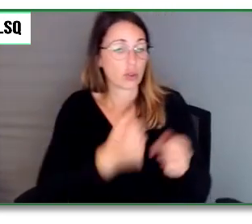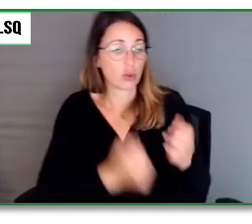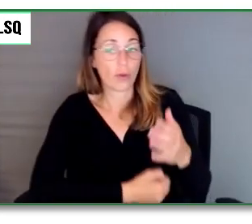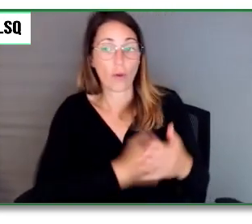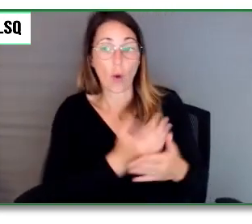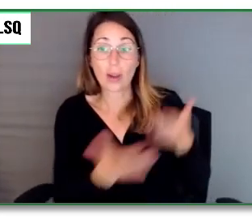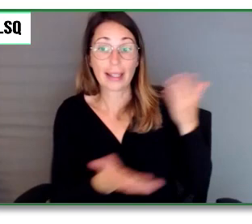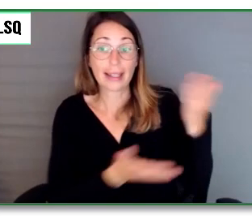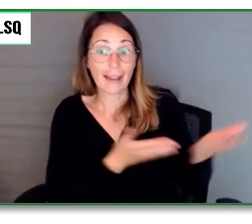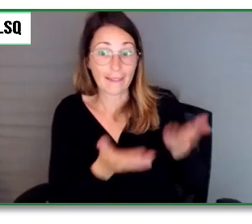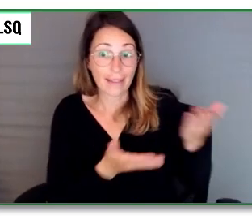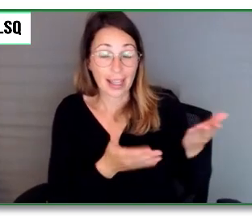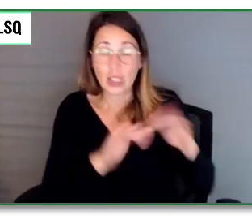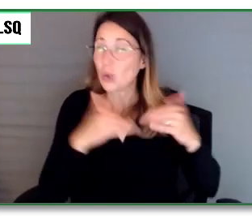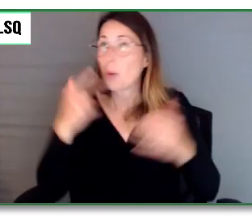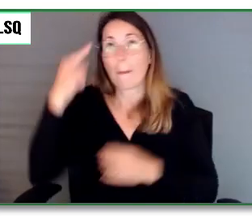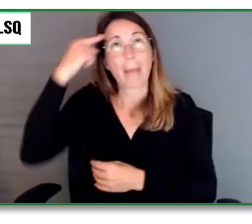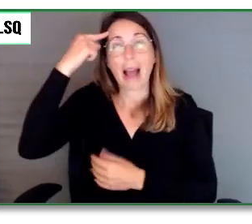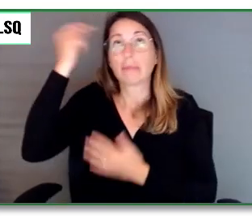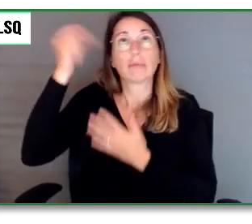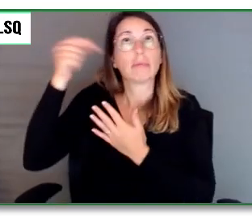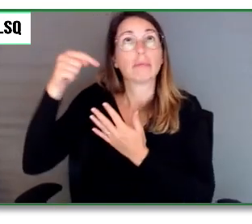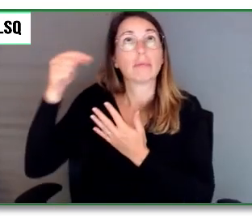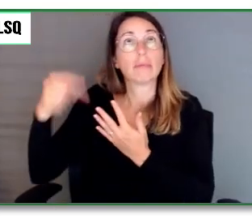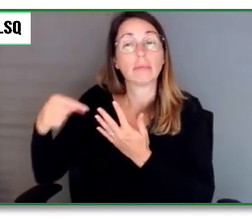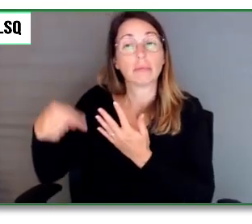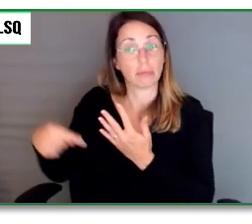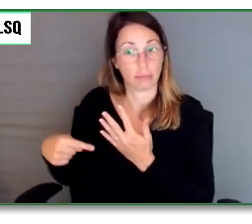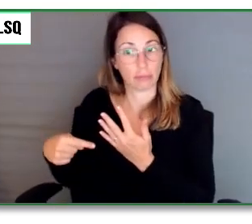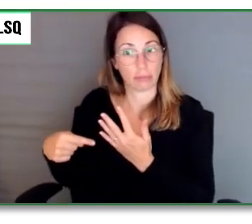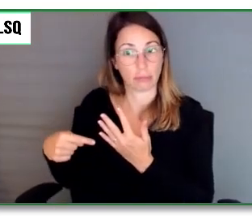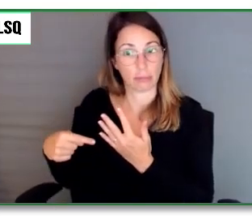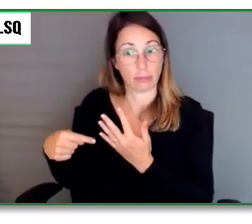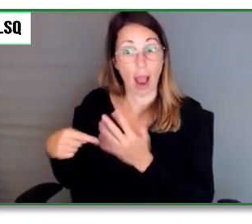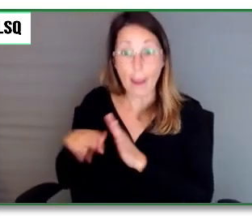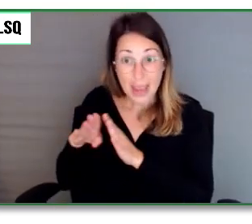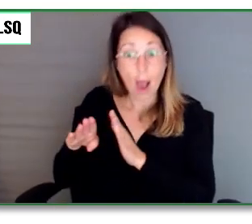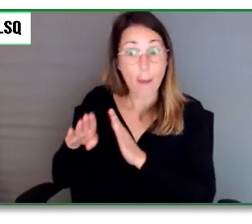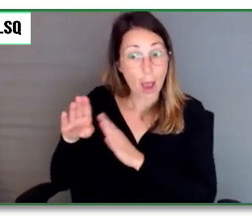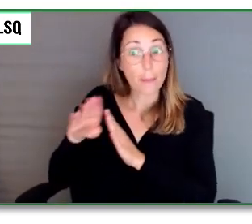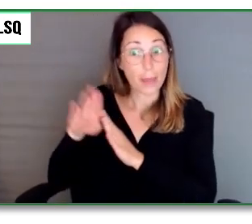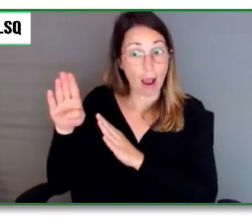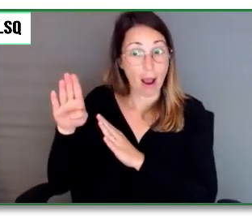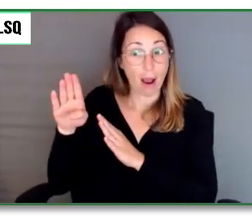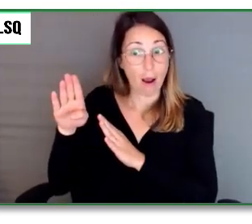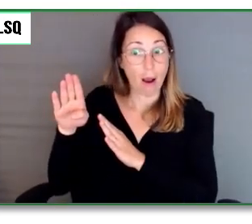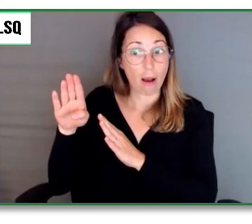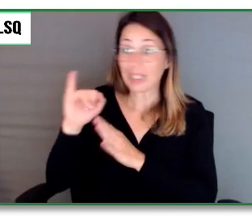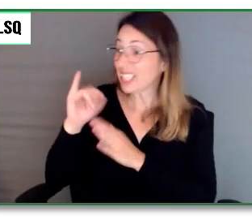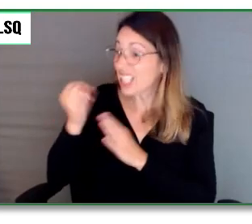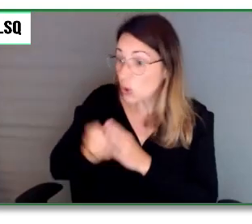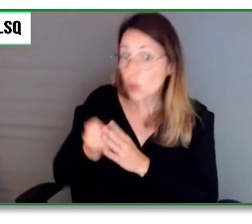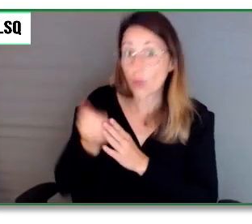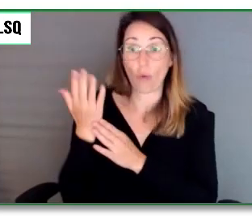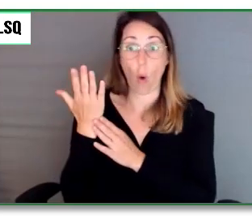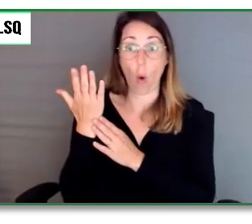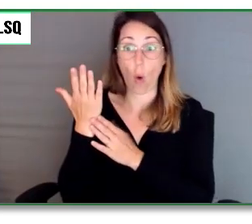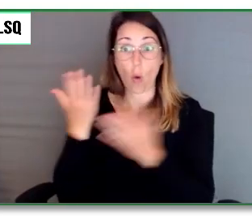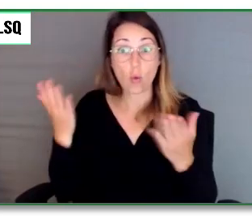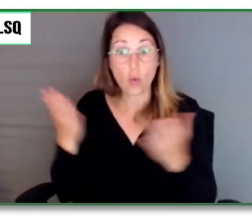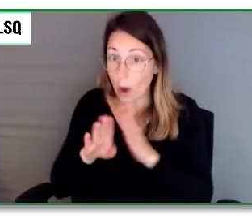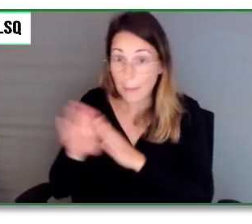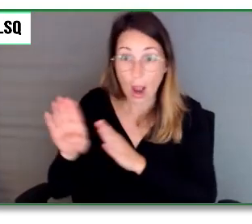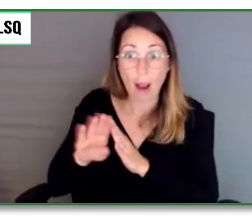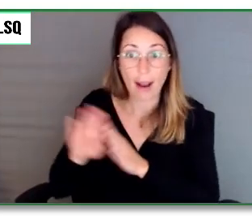qui constitue une amélioration, qui soit est nouveau, une amélioration, vous devriez toujours y inclure l